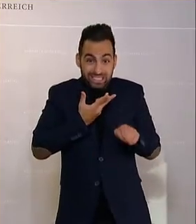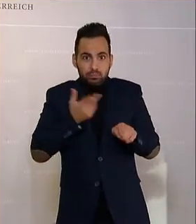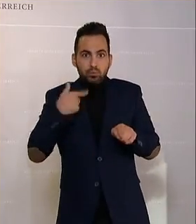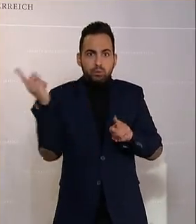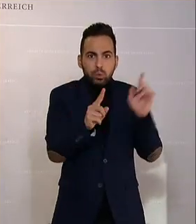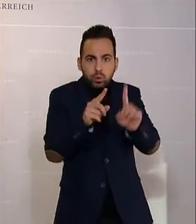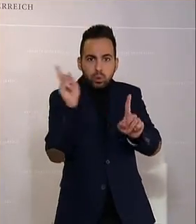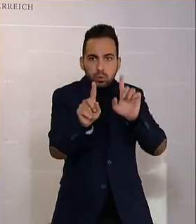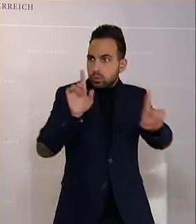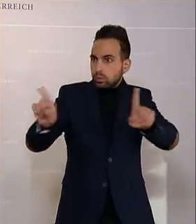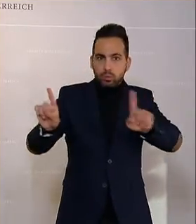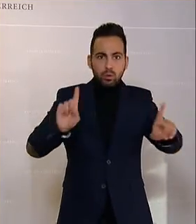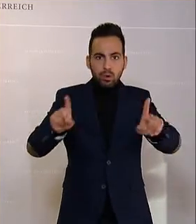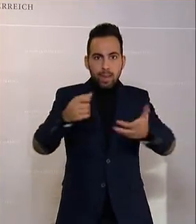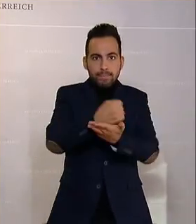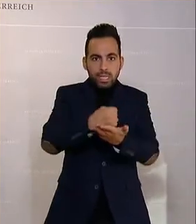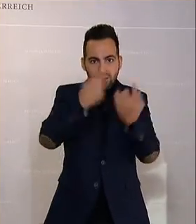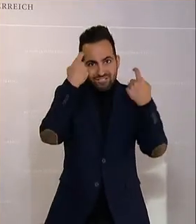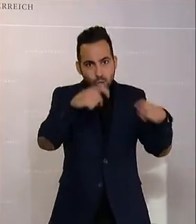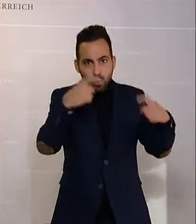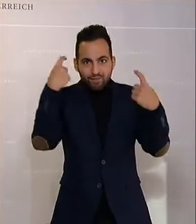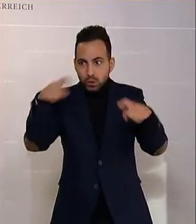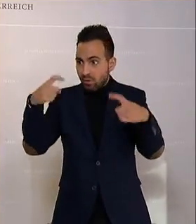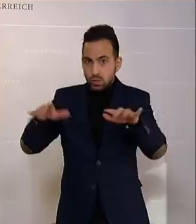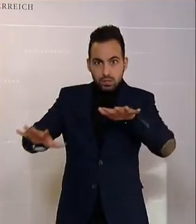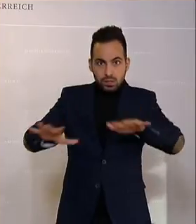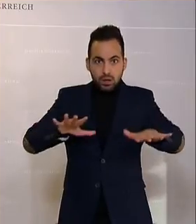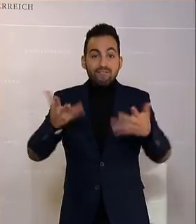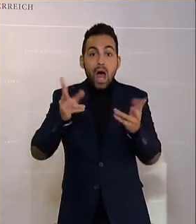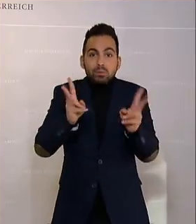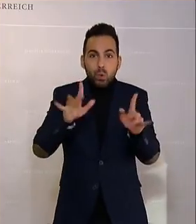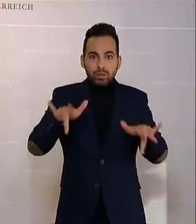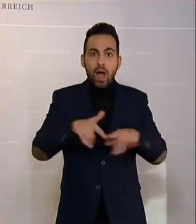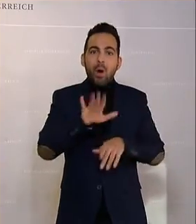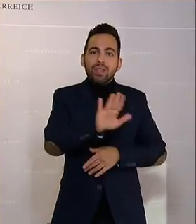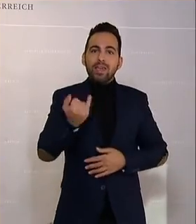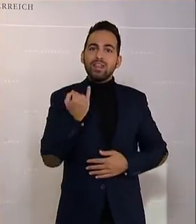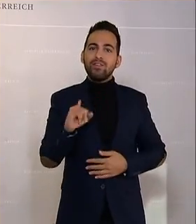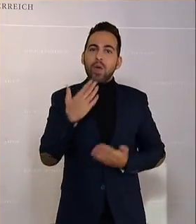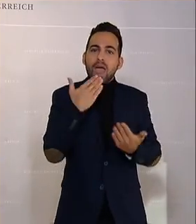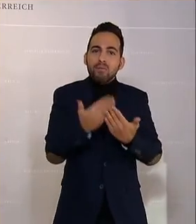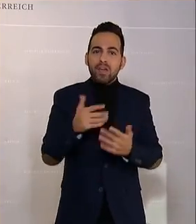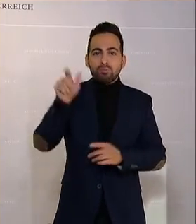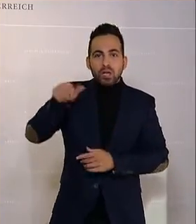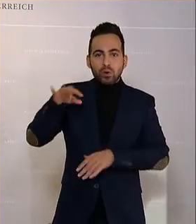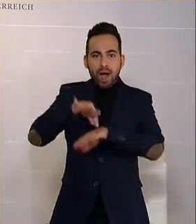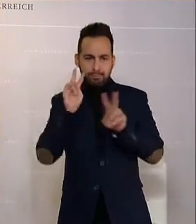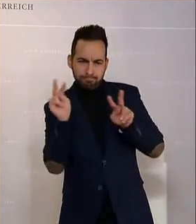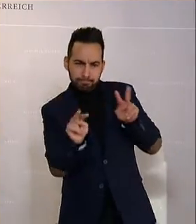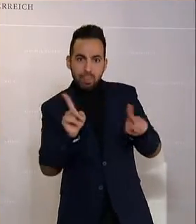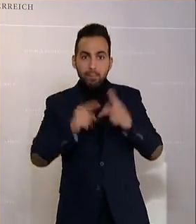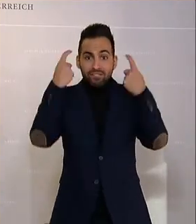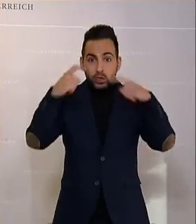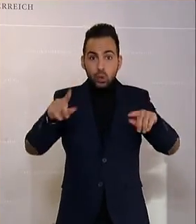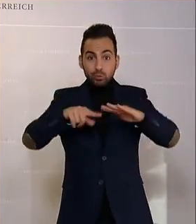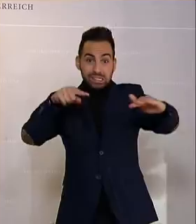medizinisch versorgen, mit allem, was verfügbar ist, immer auf individueller Empfehlung der behandelnden Ärzte. Aber wir müssen die Versorgung